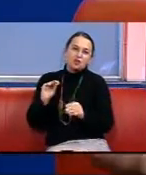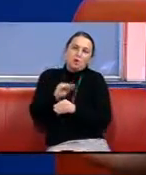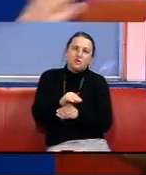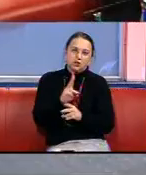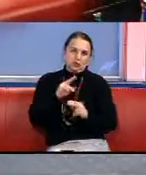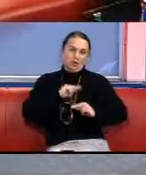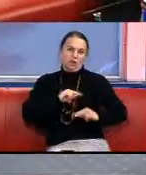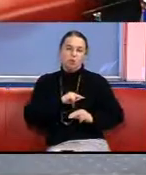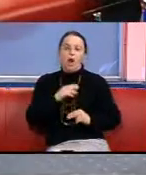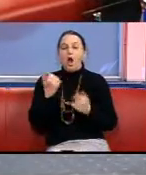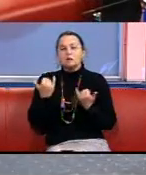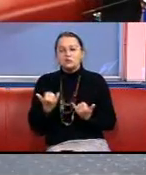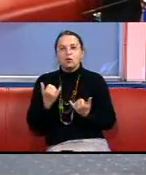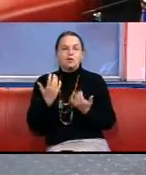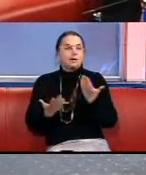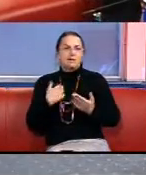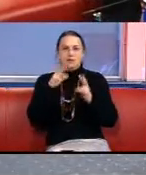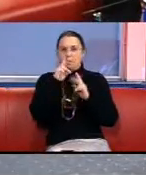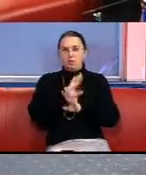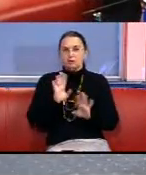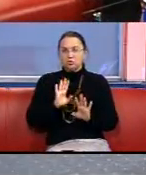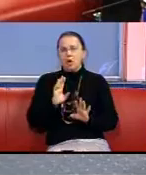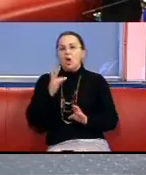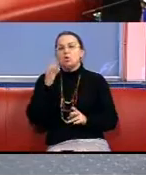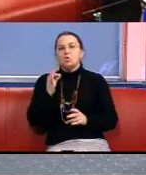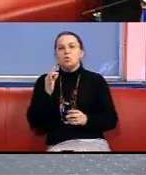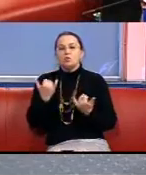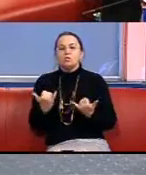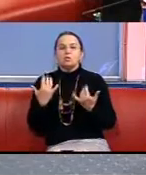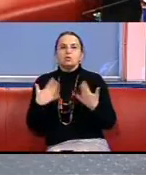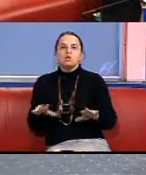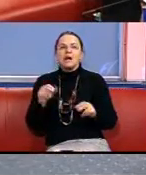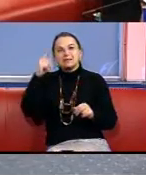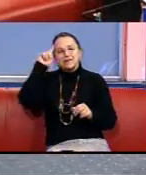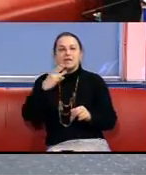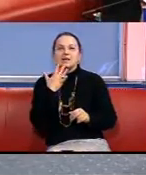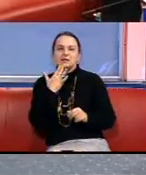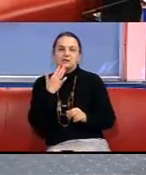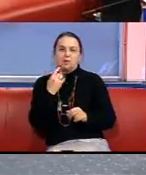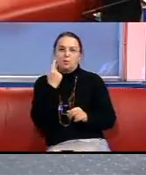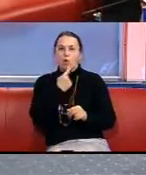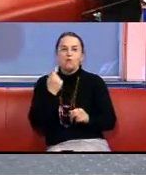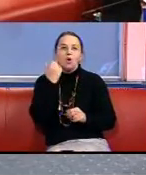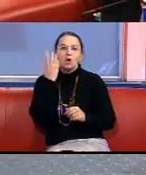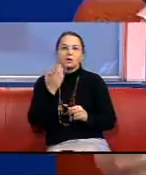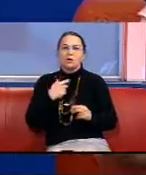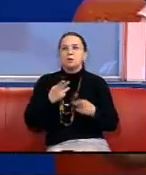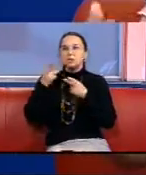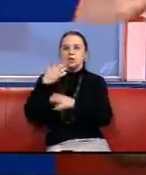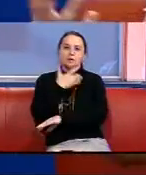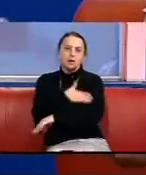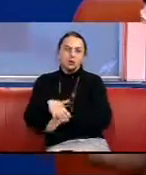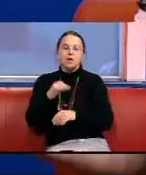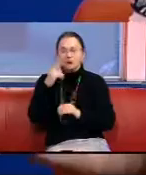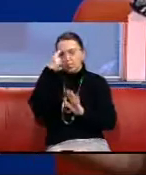Сьогодні, якщо я не помиляюся, сьогодні для них це вже, ну це як знання іноземної мови Коли ти приїздиш за кордон і